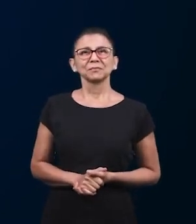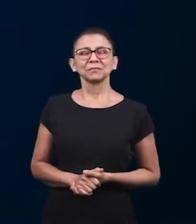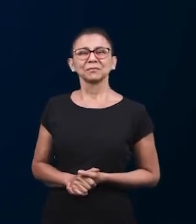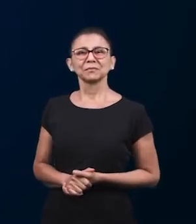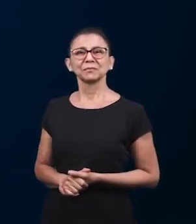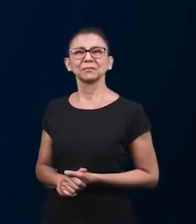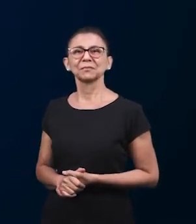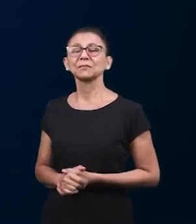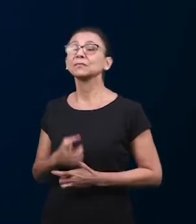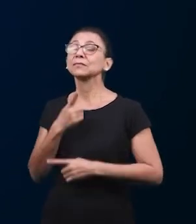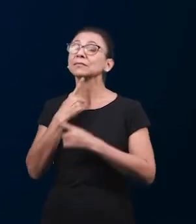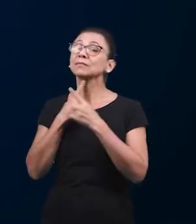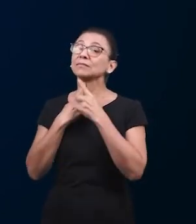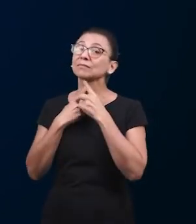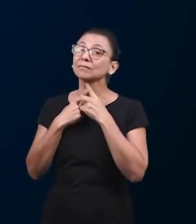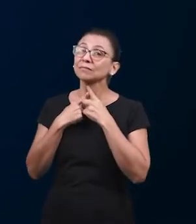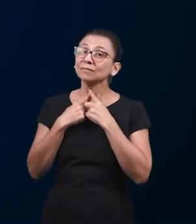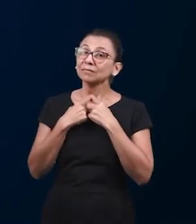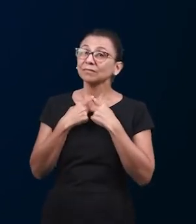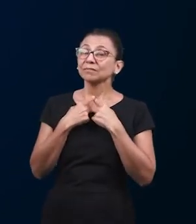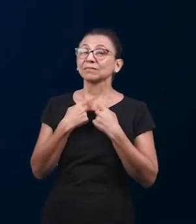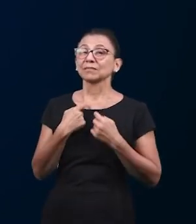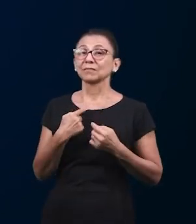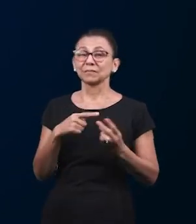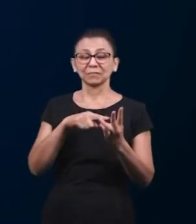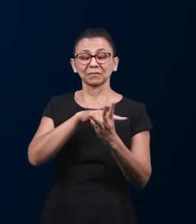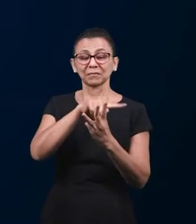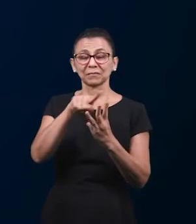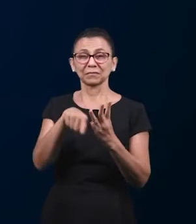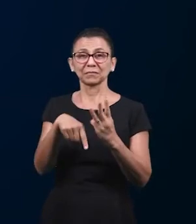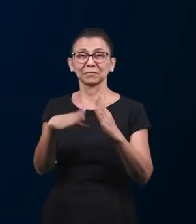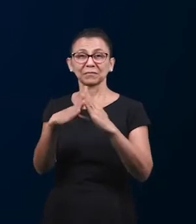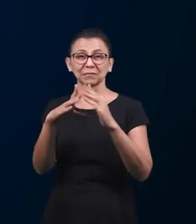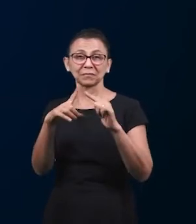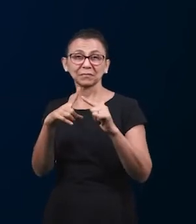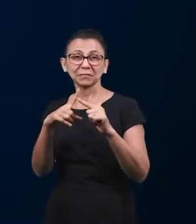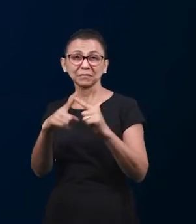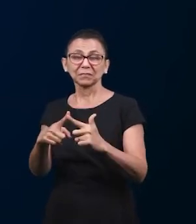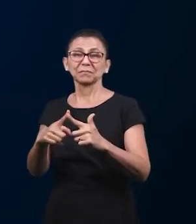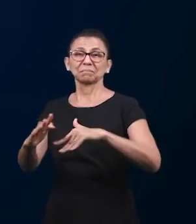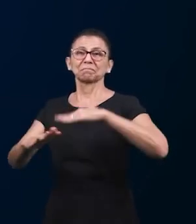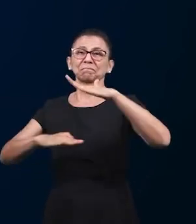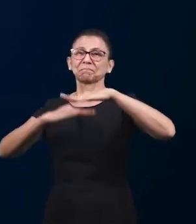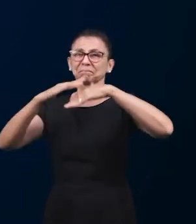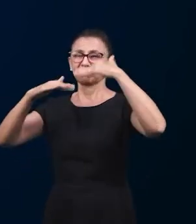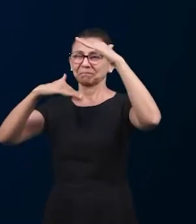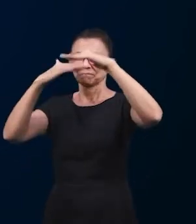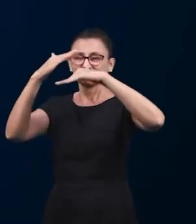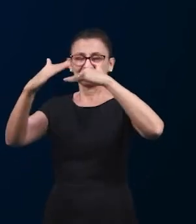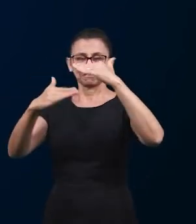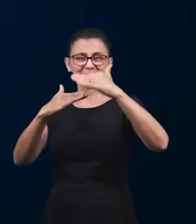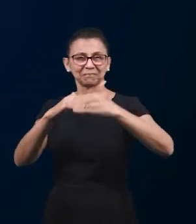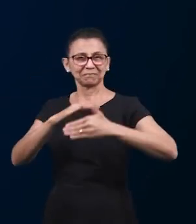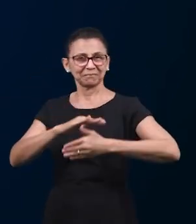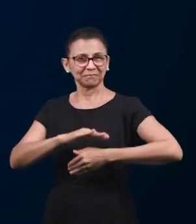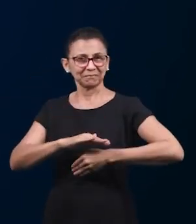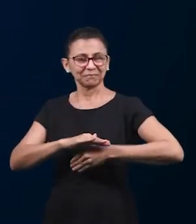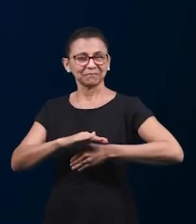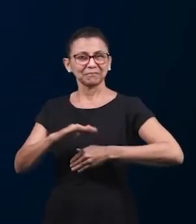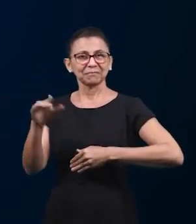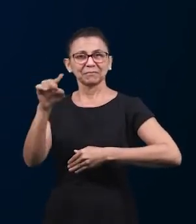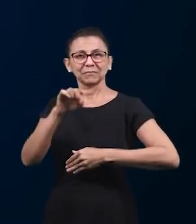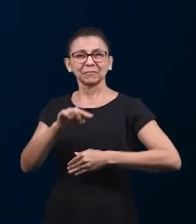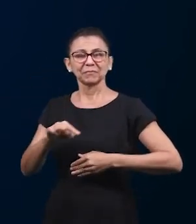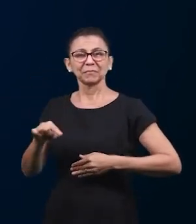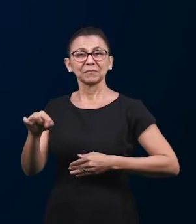интересно очень замечательно и благодарим вас и молимся чтобы Господь благословил вас ваше служение во всех